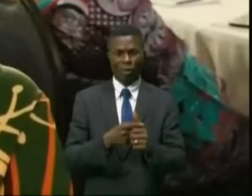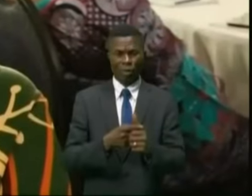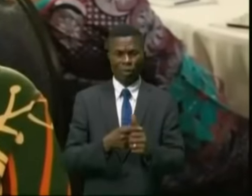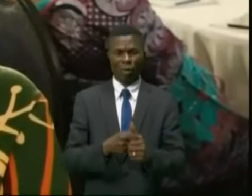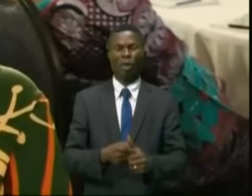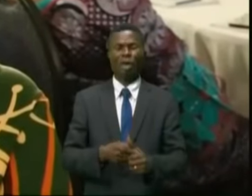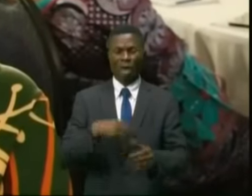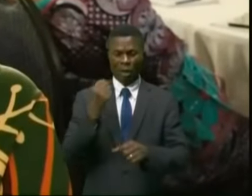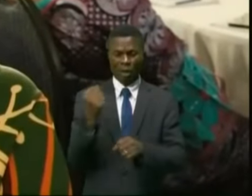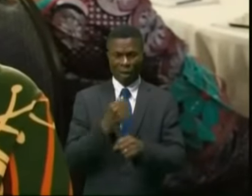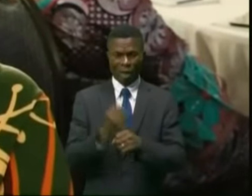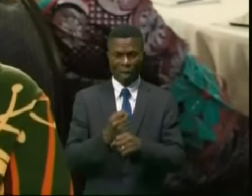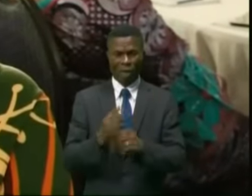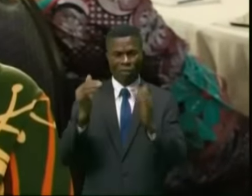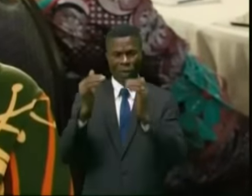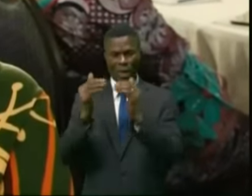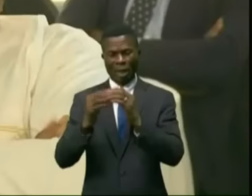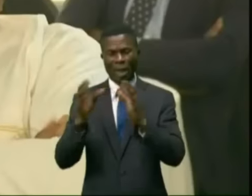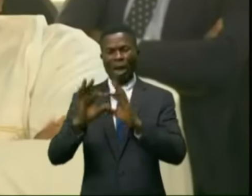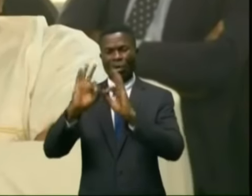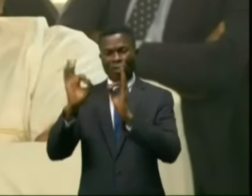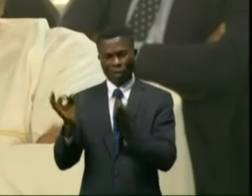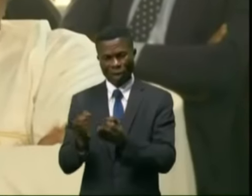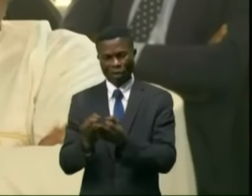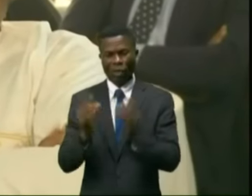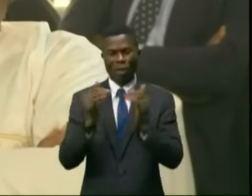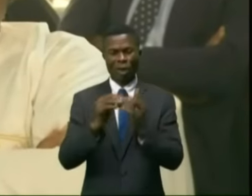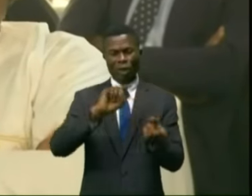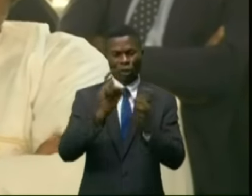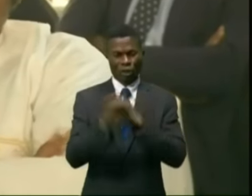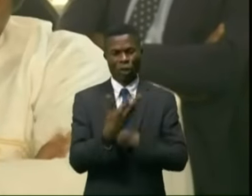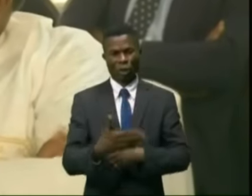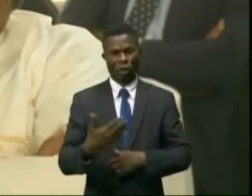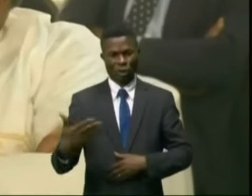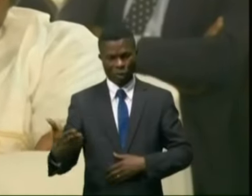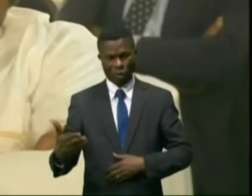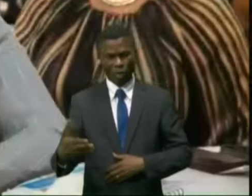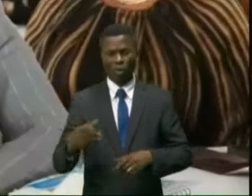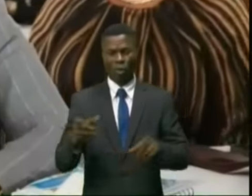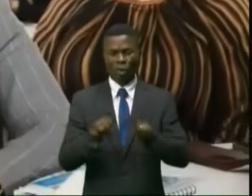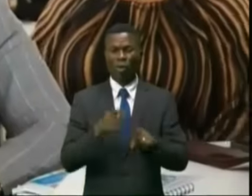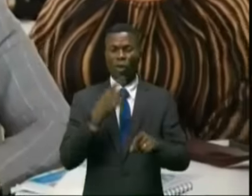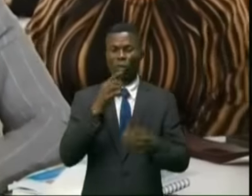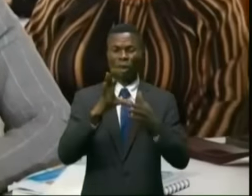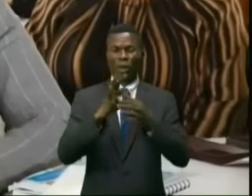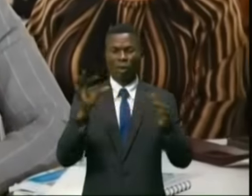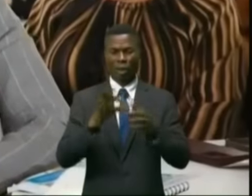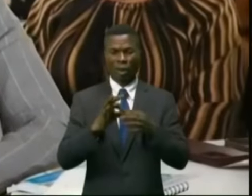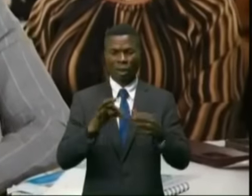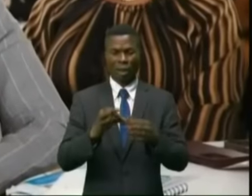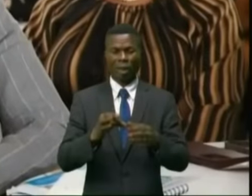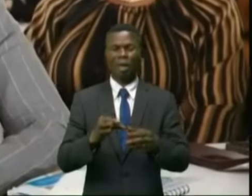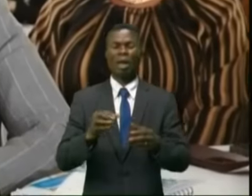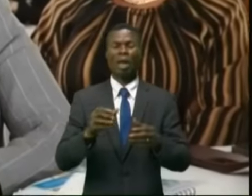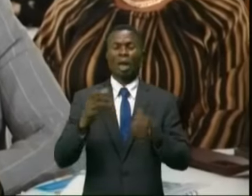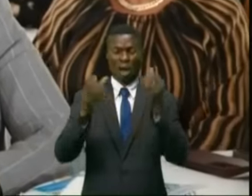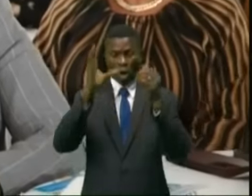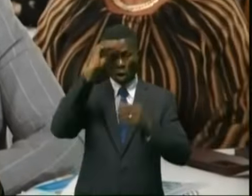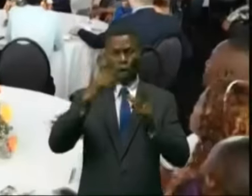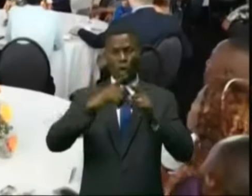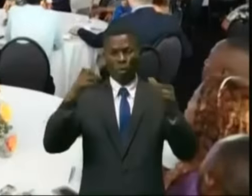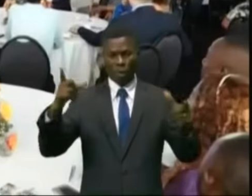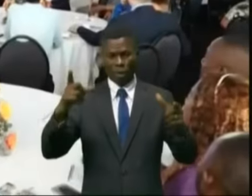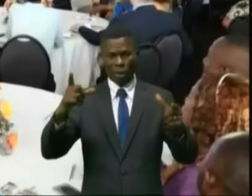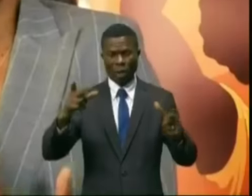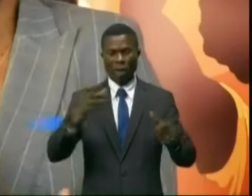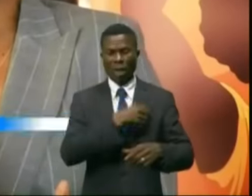vie professionnelle à la vie familiale pour changer les choses. Comme dit un adage, derrière un grand homme, il y a